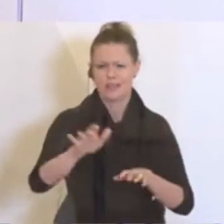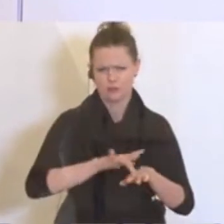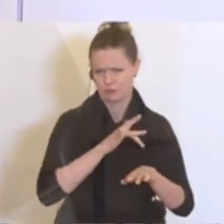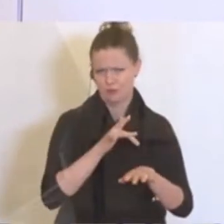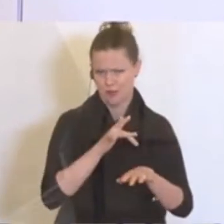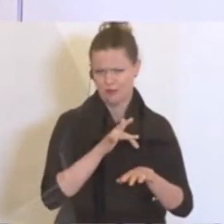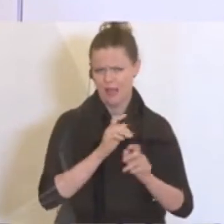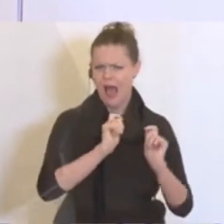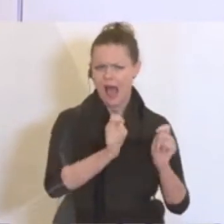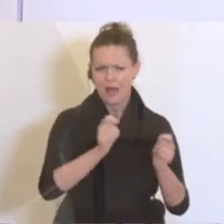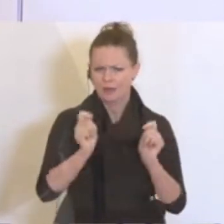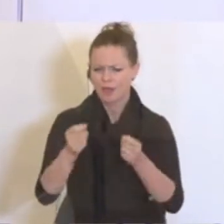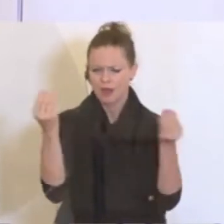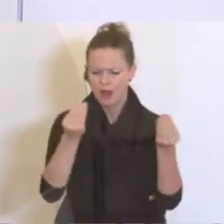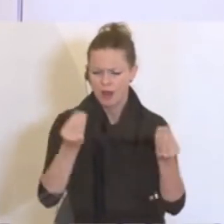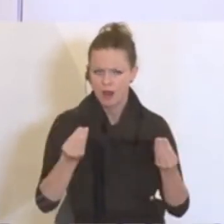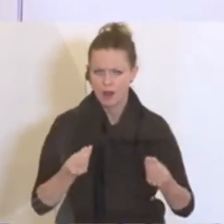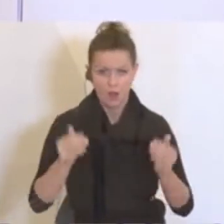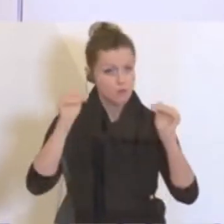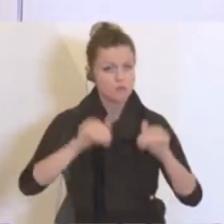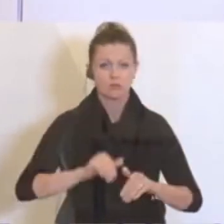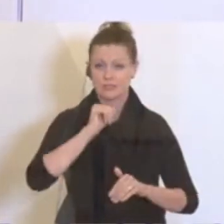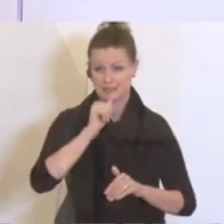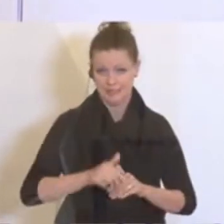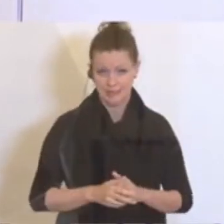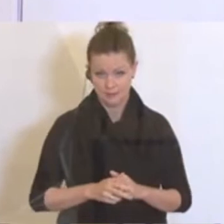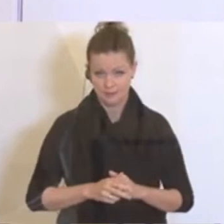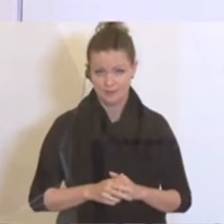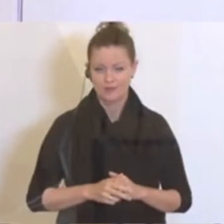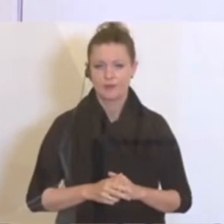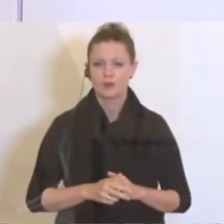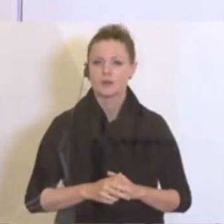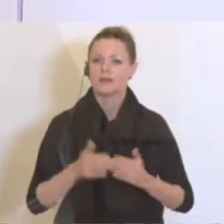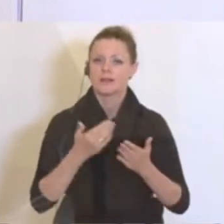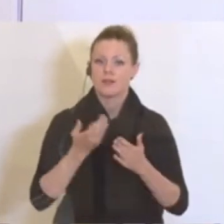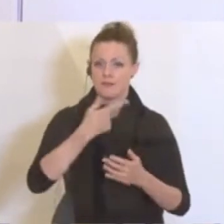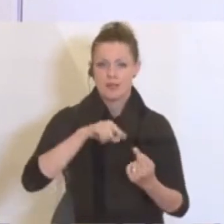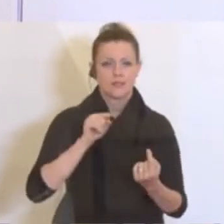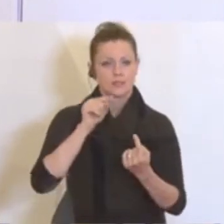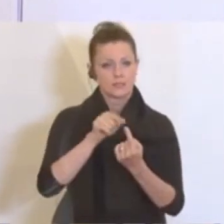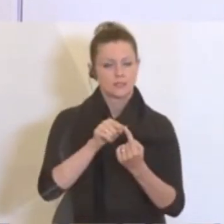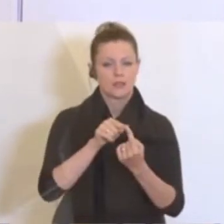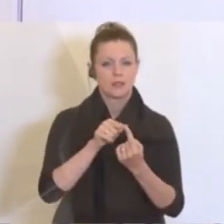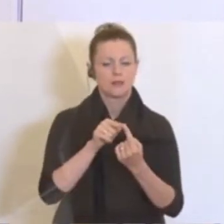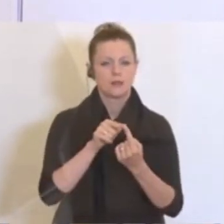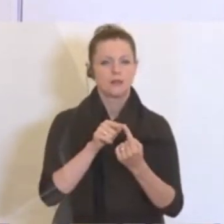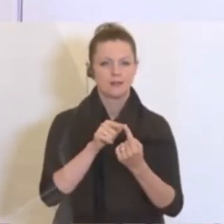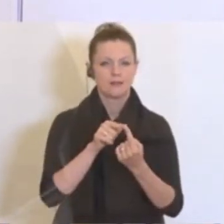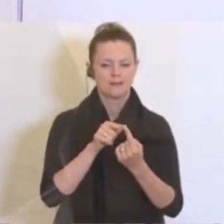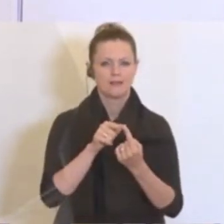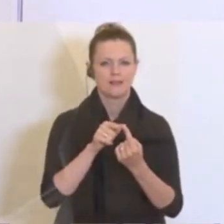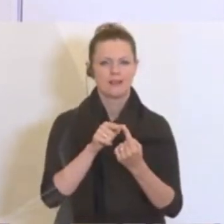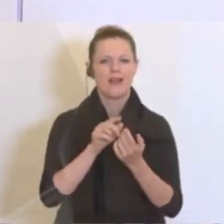irgendwelche Anträge ausfüllen zu müssen oder sonstiges. Das heißt, wir werden hier entsprechend für spürbare